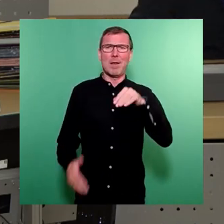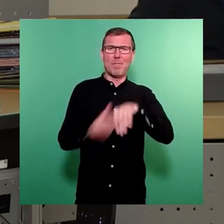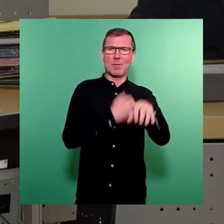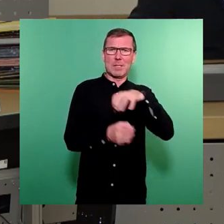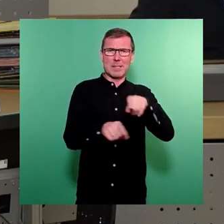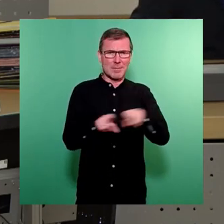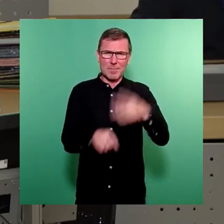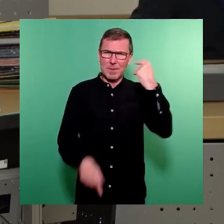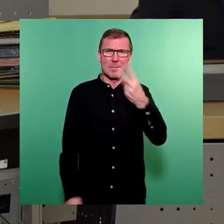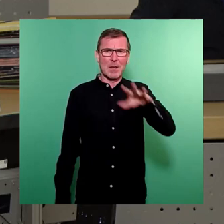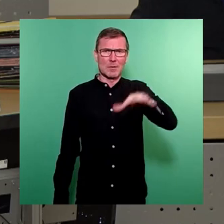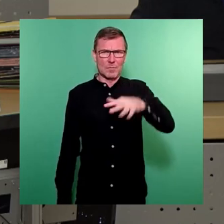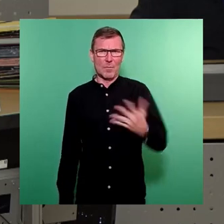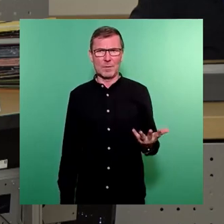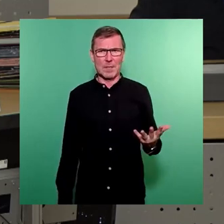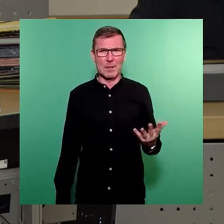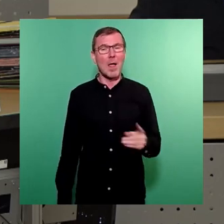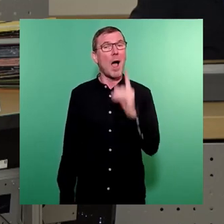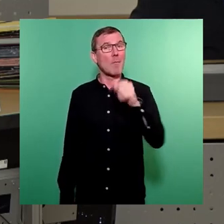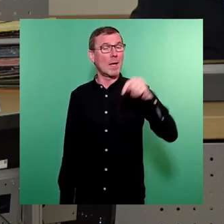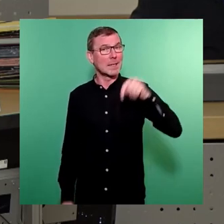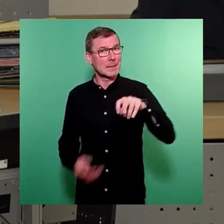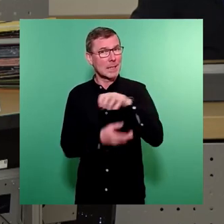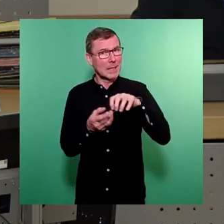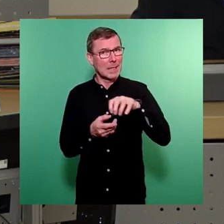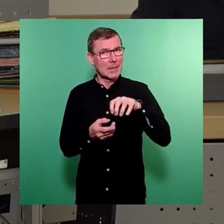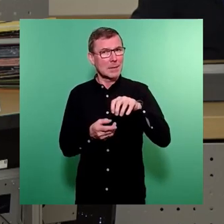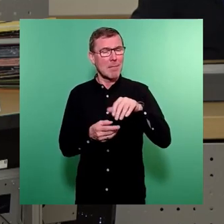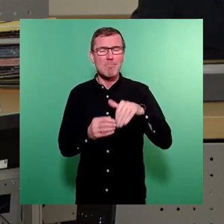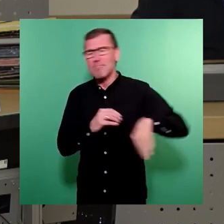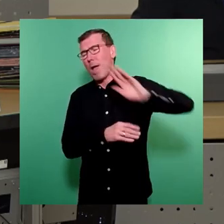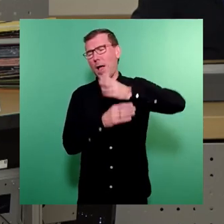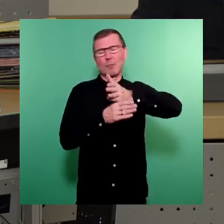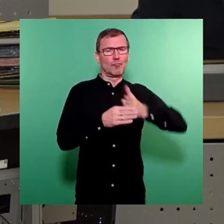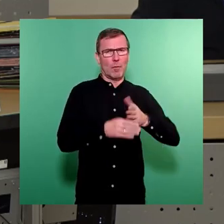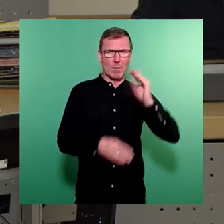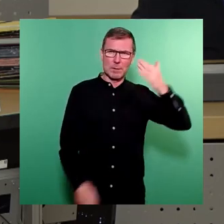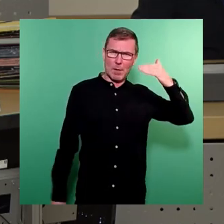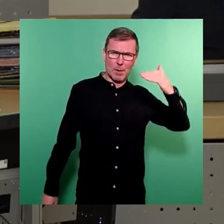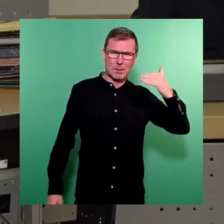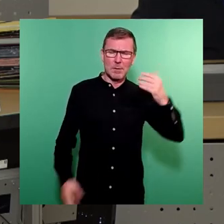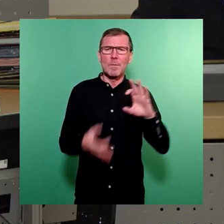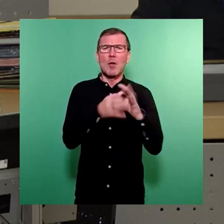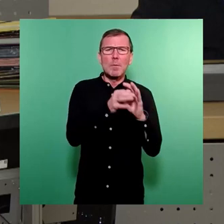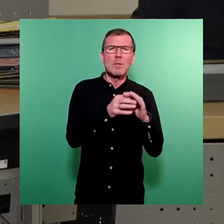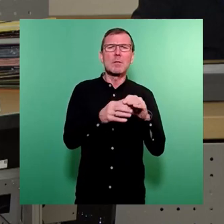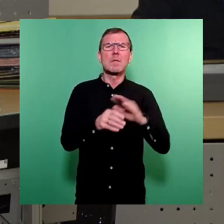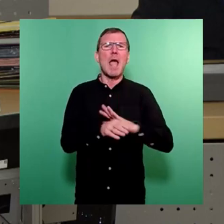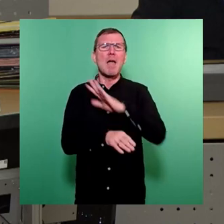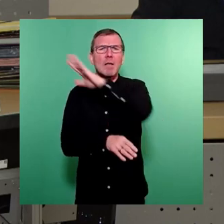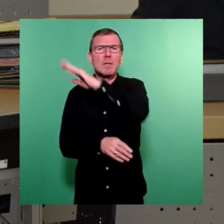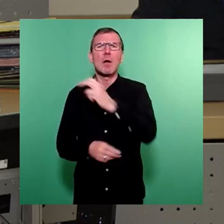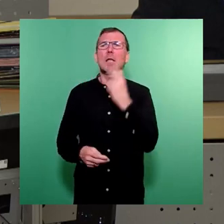2015. Jedoch ist die jetzige Krise einen ganzen Zacken schärfer. Die Kombination aus Inflation, Energieunsicherheit,